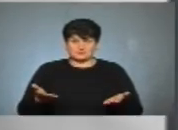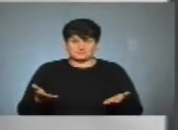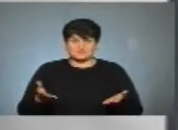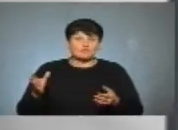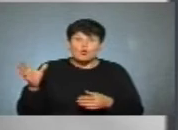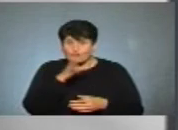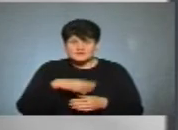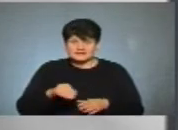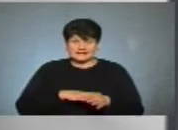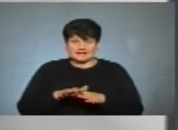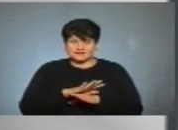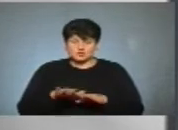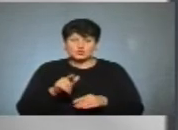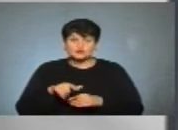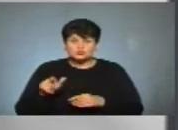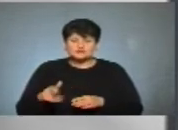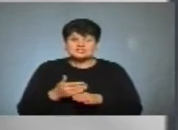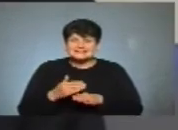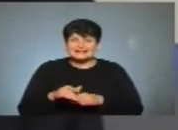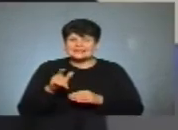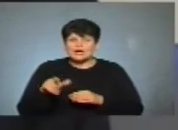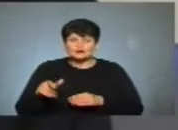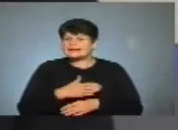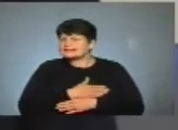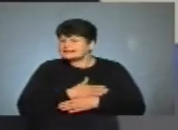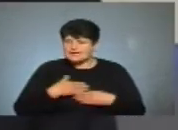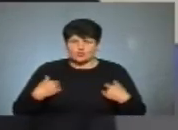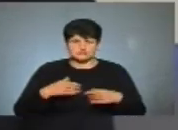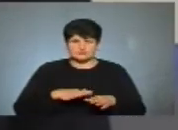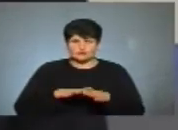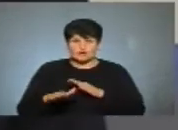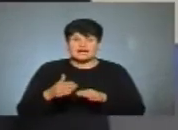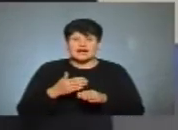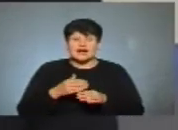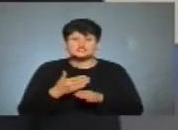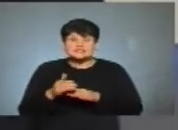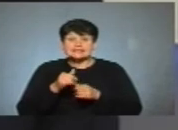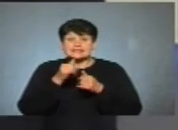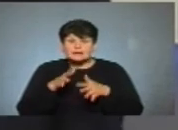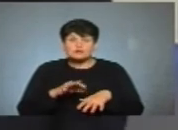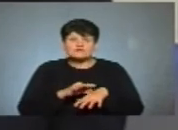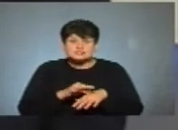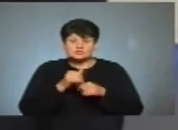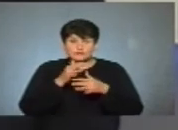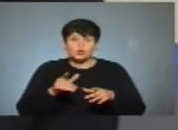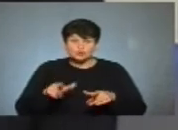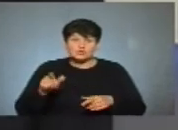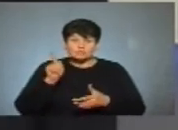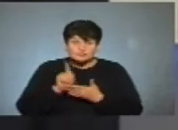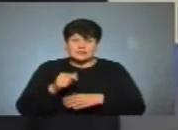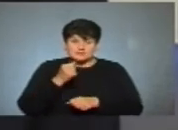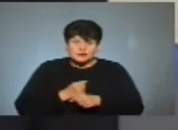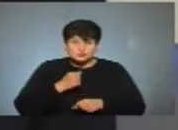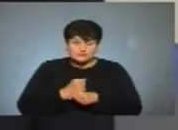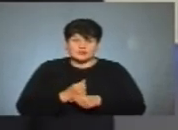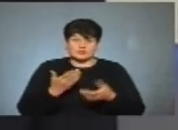всі її не виконують. Частина людей не хоче її виконувати, а частина не може, чисто фізично. Люди мусять працювати. Тому